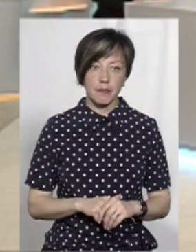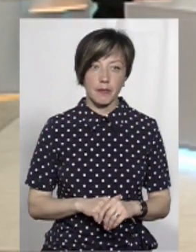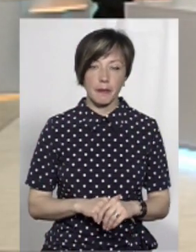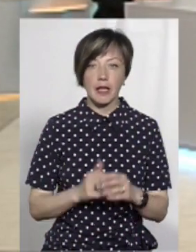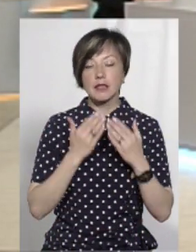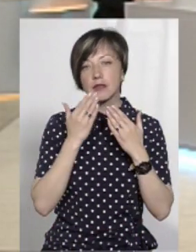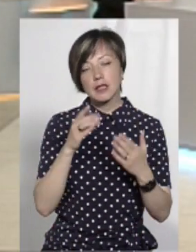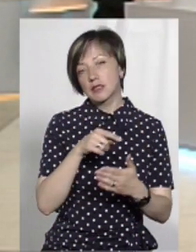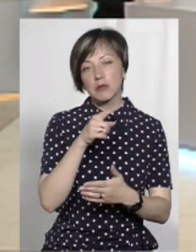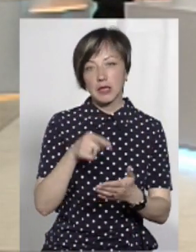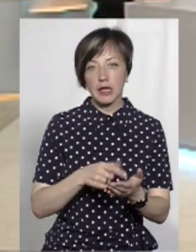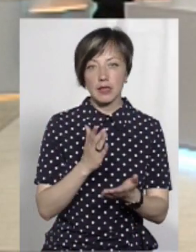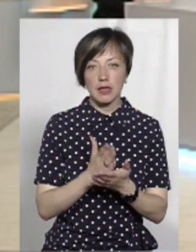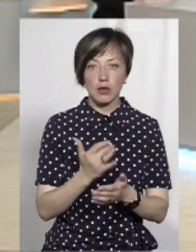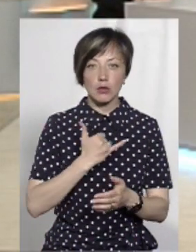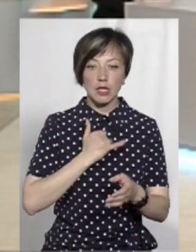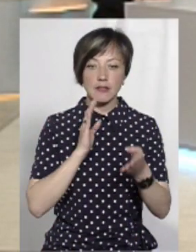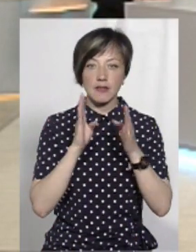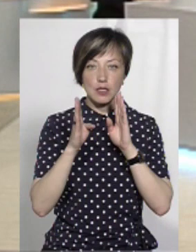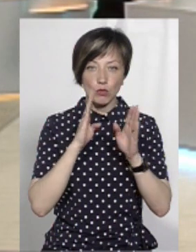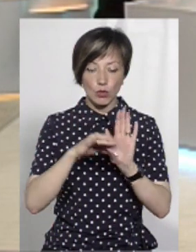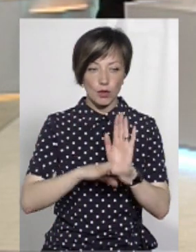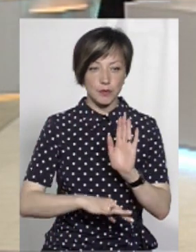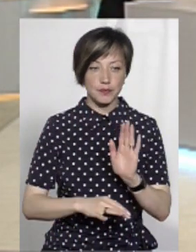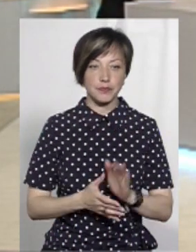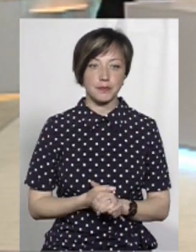Звернемося ще до запитань, які є у нас у Фейсбук.